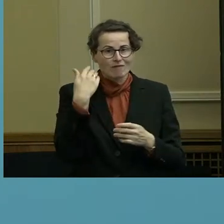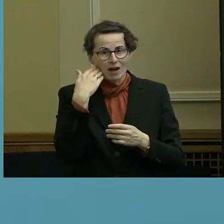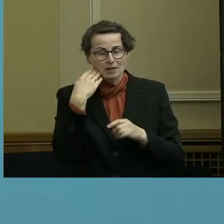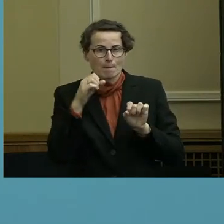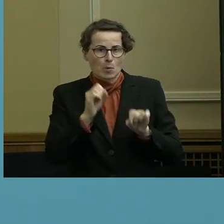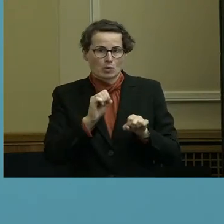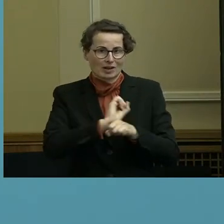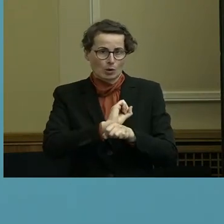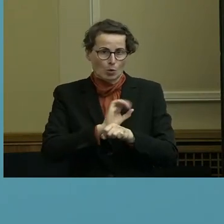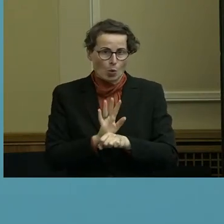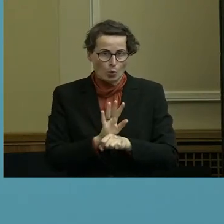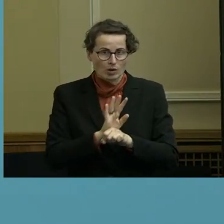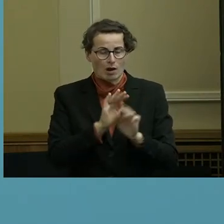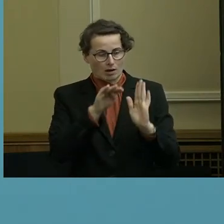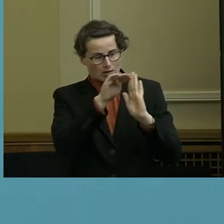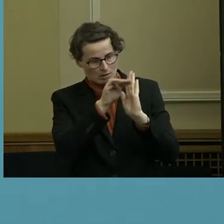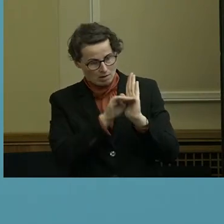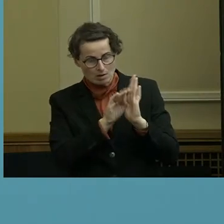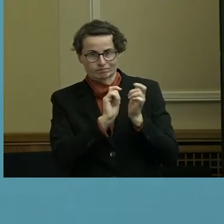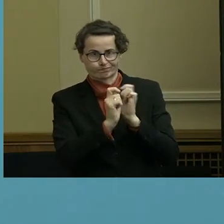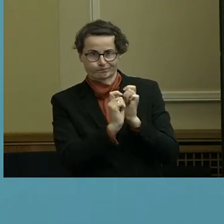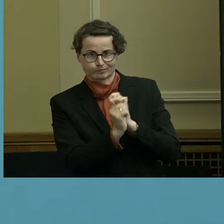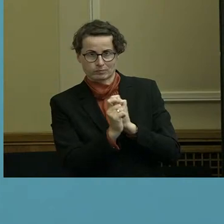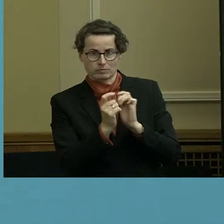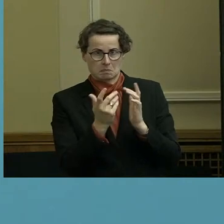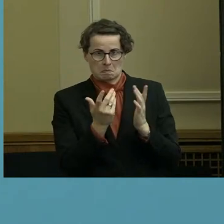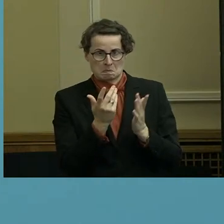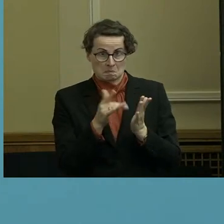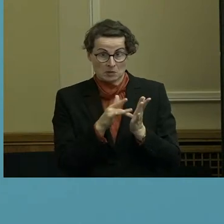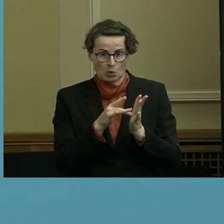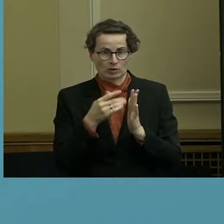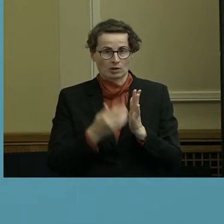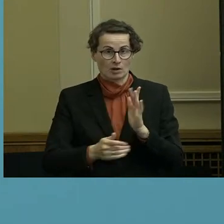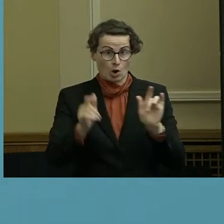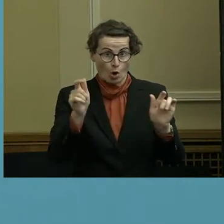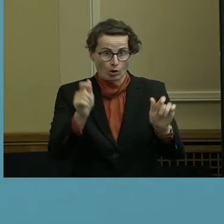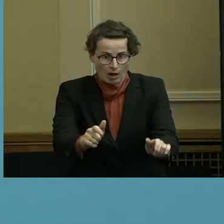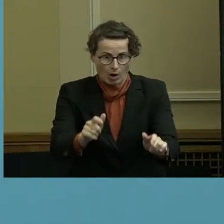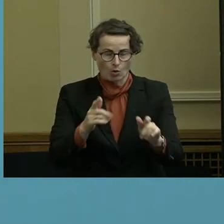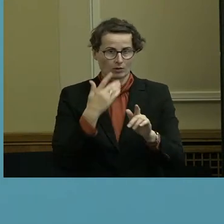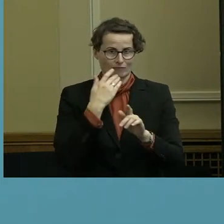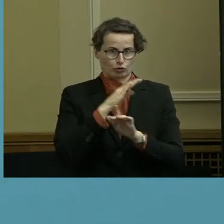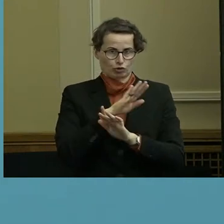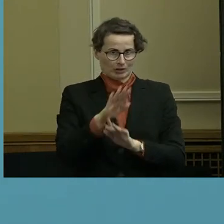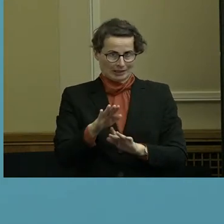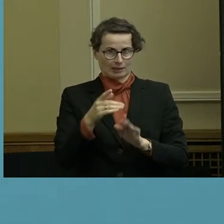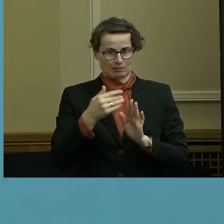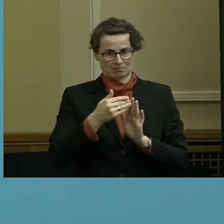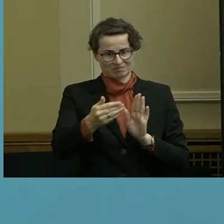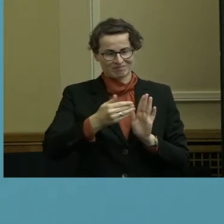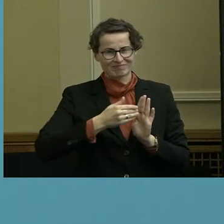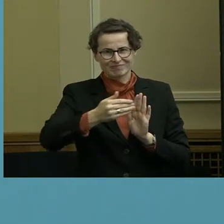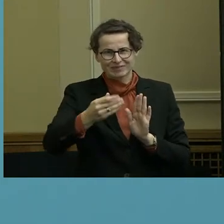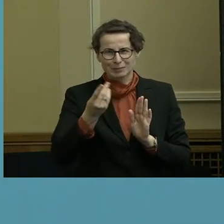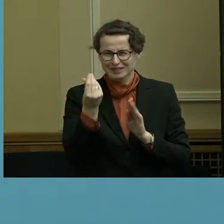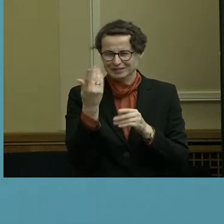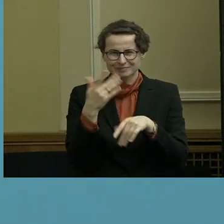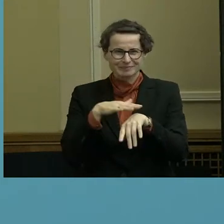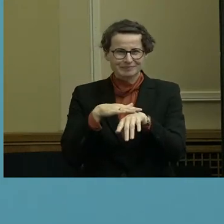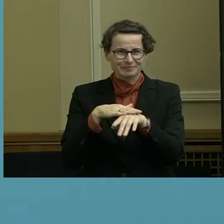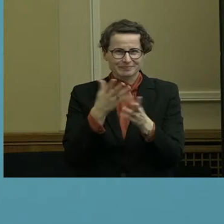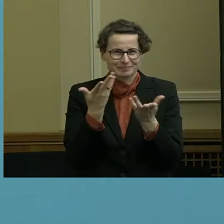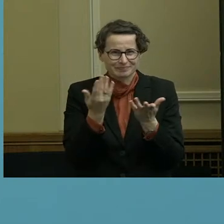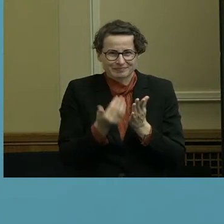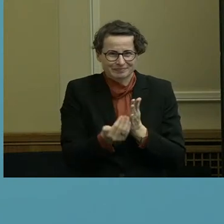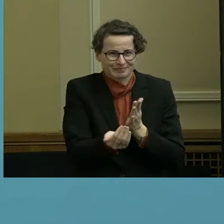angepasst an das, was notwendig ist, um möglicherweise einen Lockdown abzuwenden? Whatever, da so ein bisschen, dass man mal ein Gefühl für den Zeitplan bekommt?